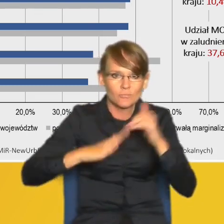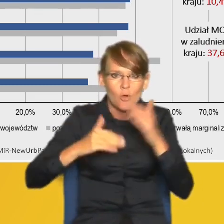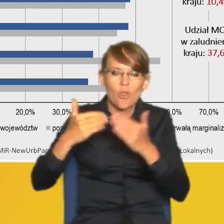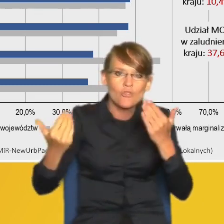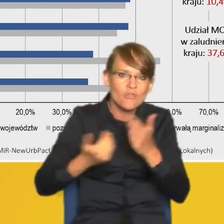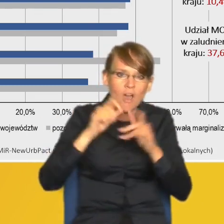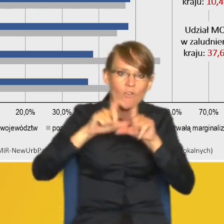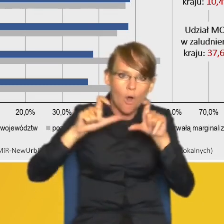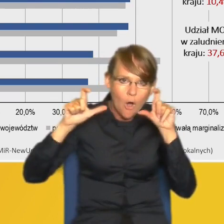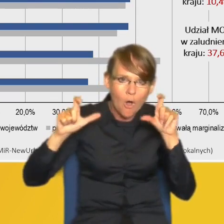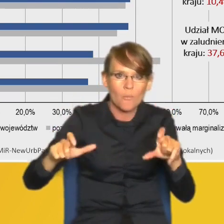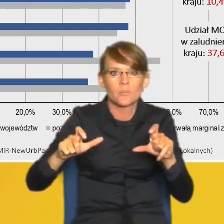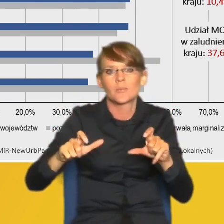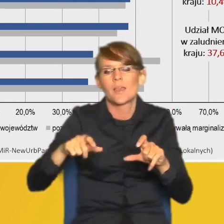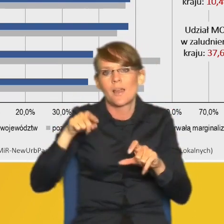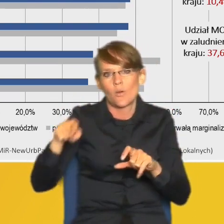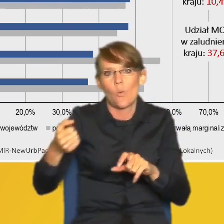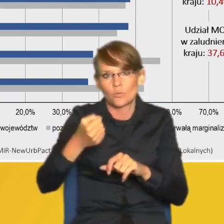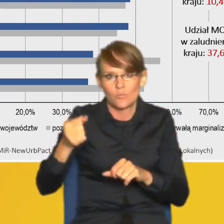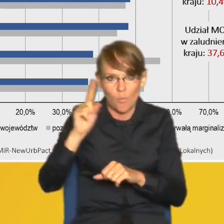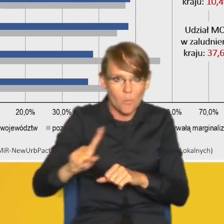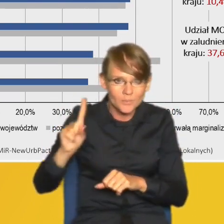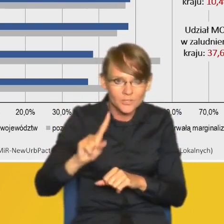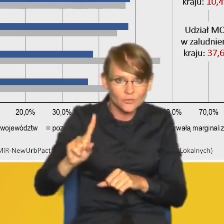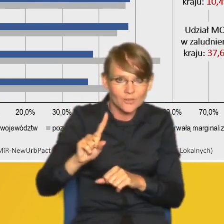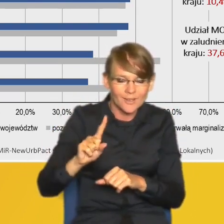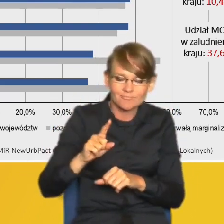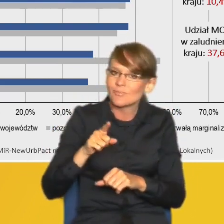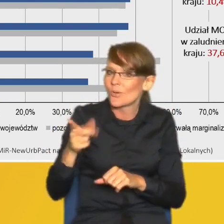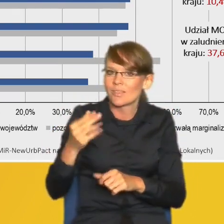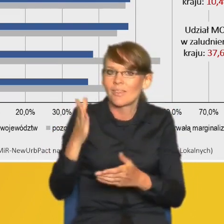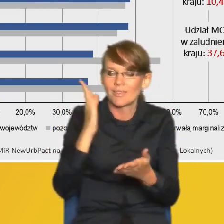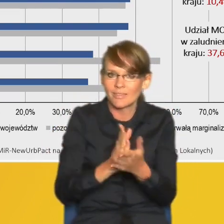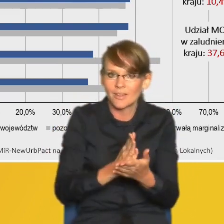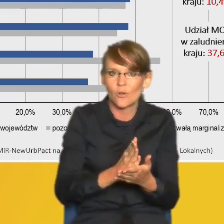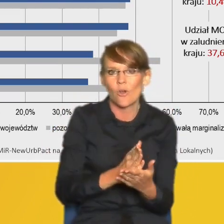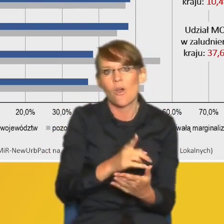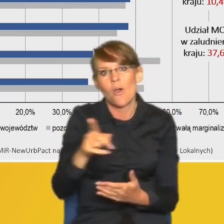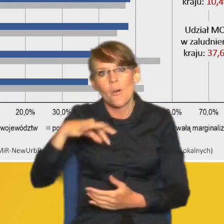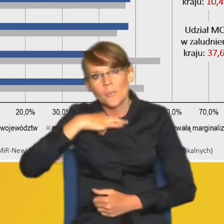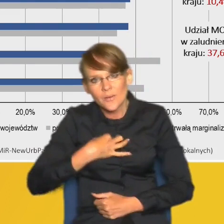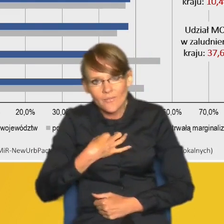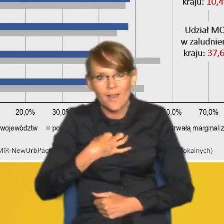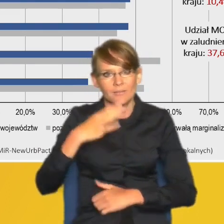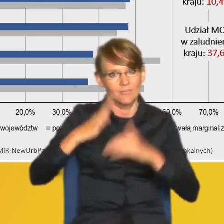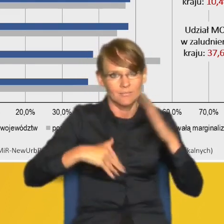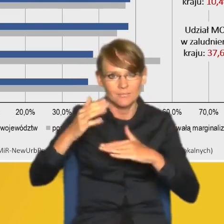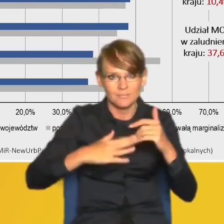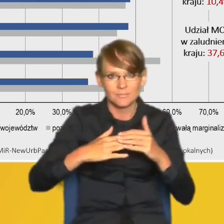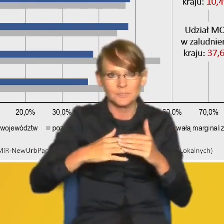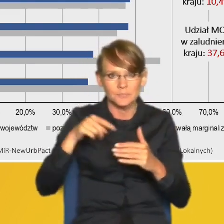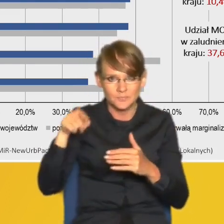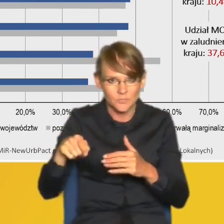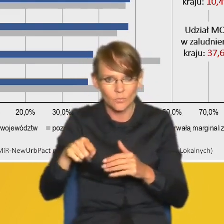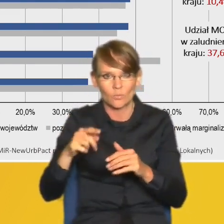i rozbudowanych obiektów użyteczności publicznej, a więc nie tylko inwestycje komercyjne wykazują tendencję do